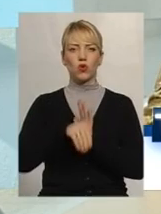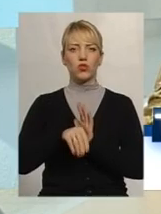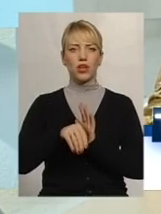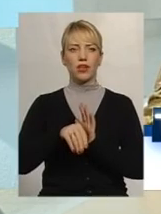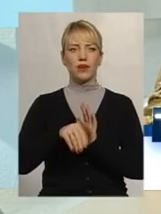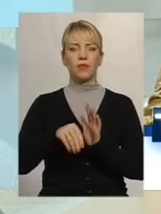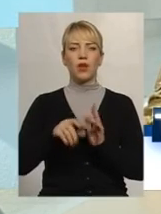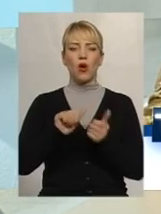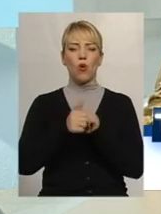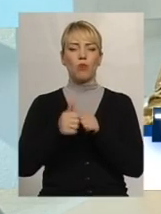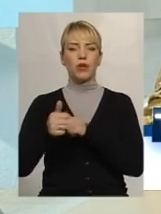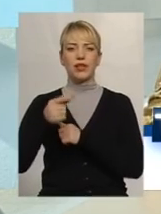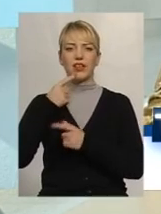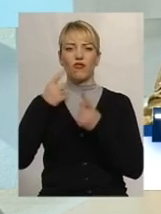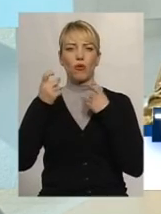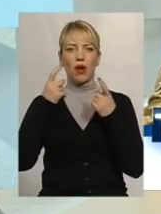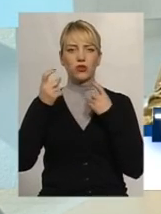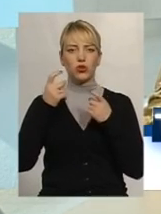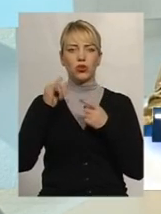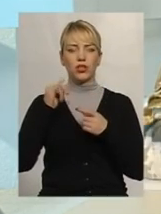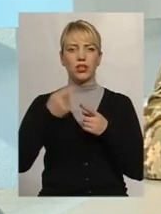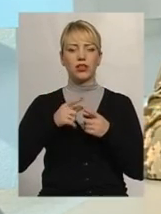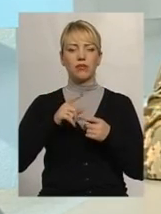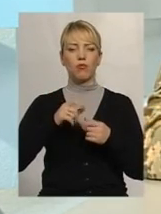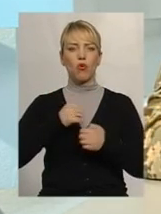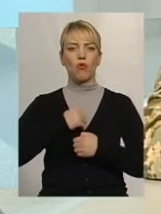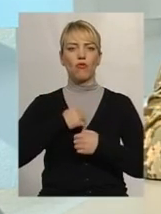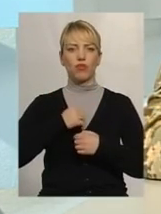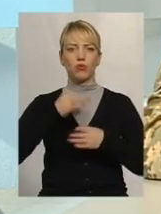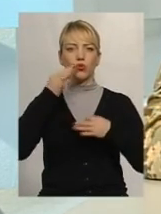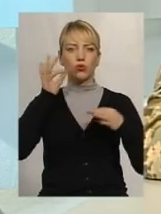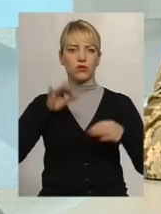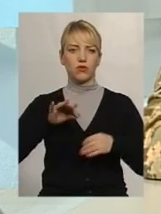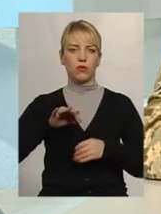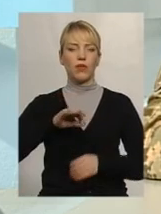такою інформацією, тим самим бойовим досвідом використання